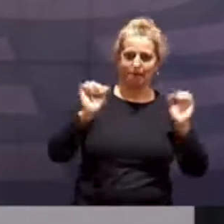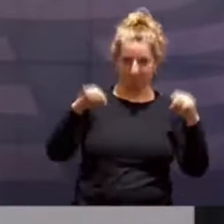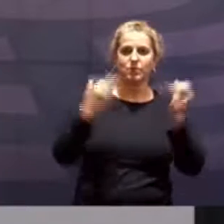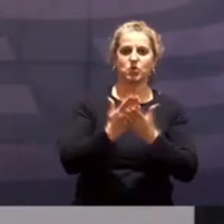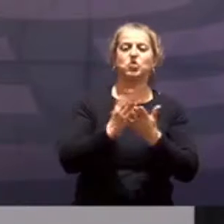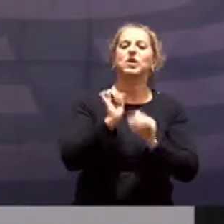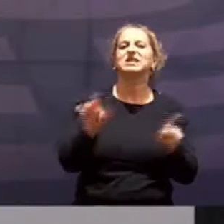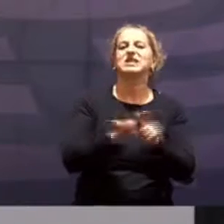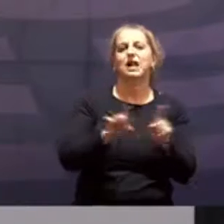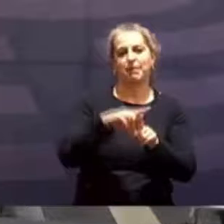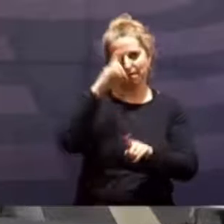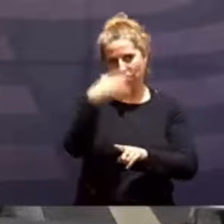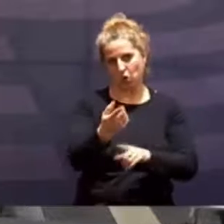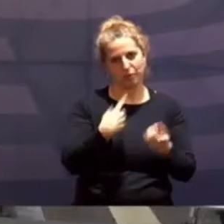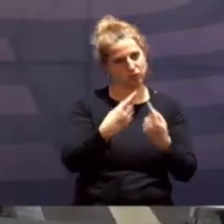besprechen werden.